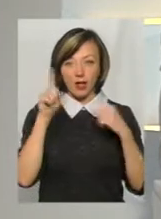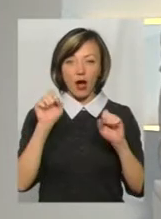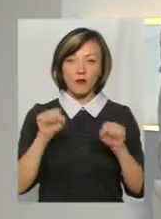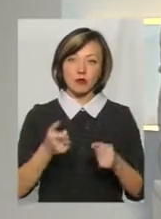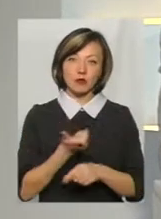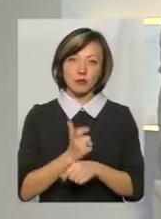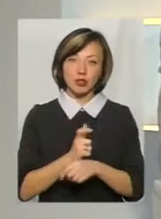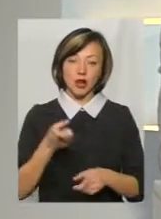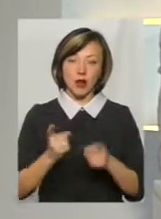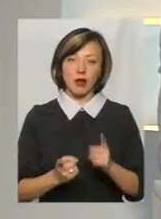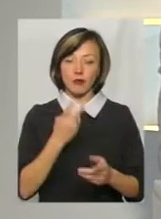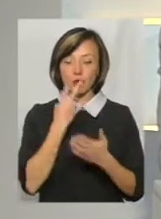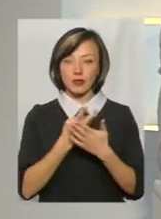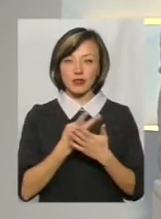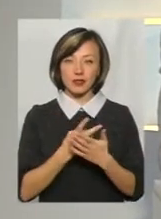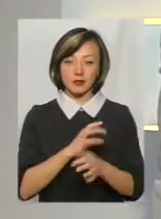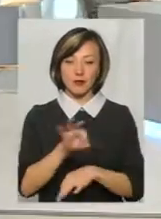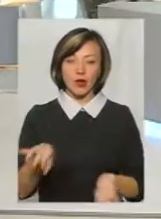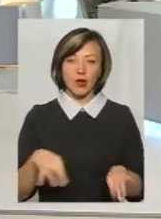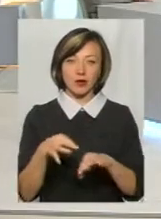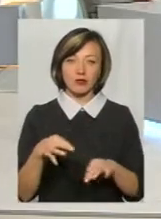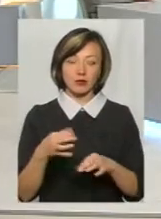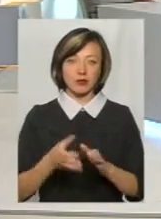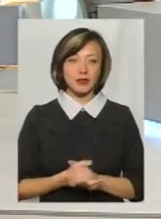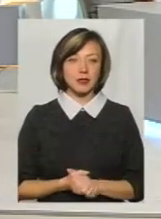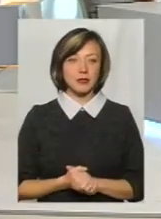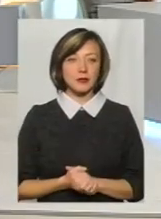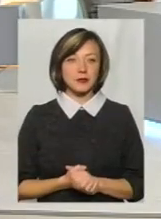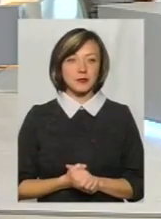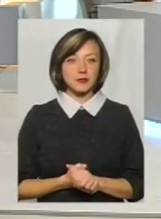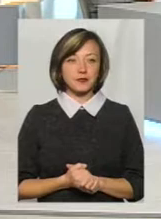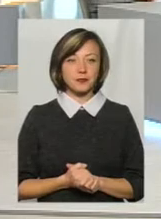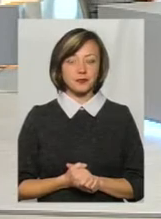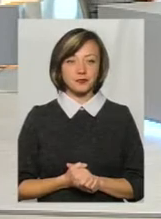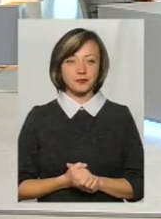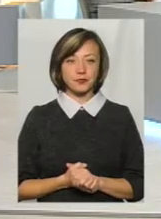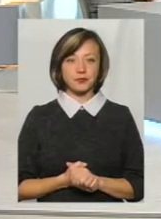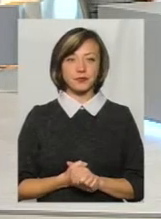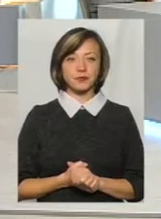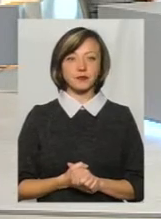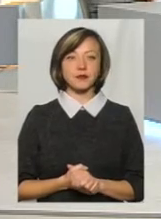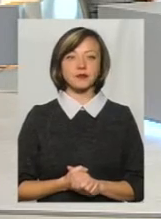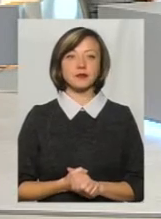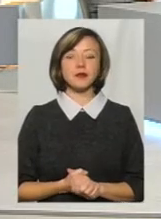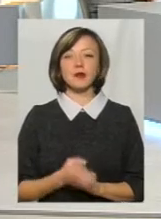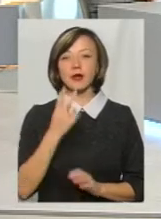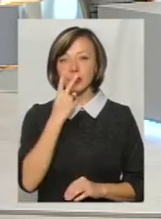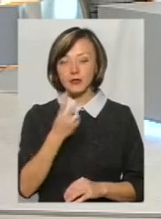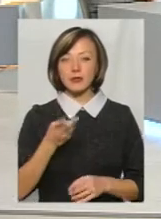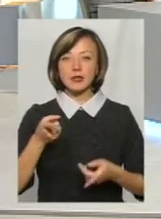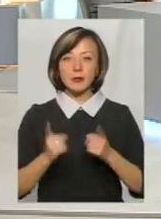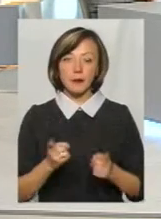можемо більш реалистичний проєкт проводити. Олег. Насправді, подивимось, то дійсно є проблема 300 голосів.